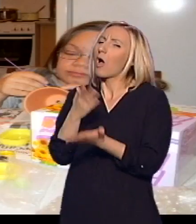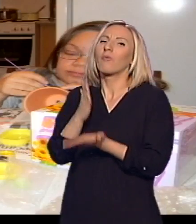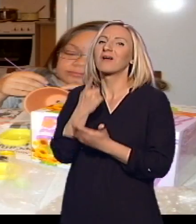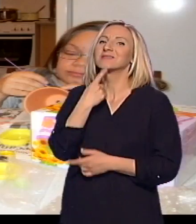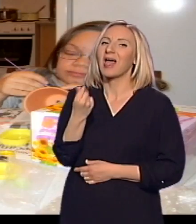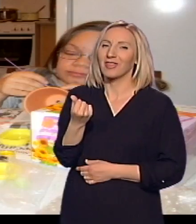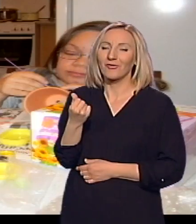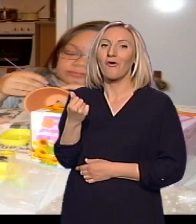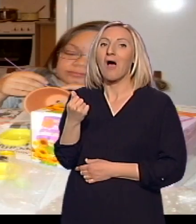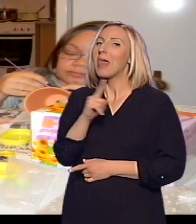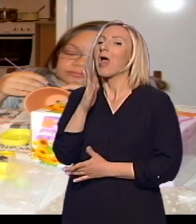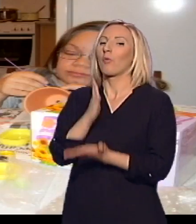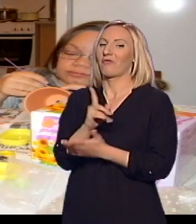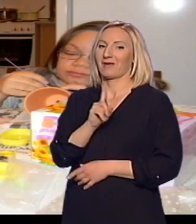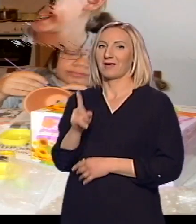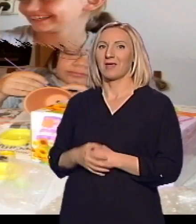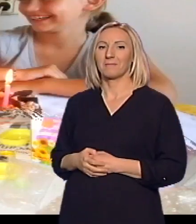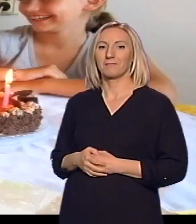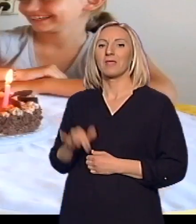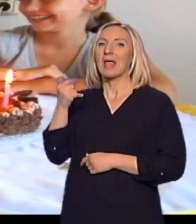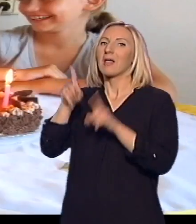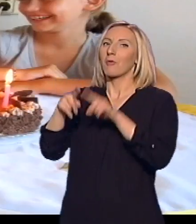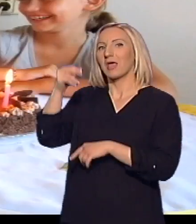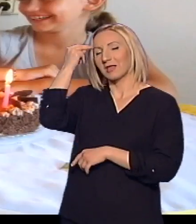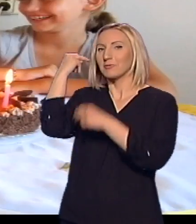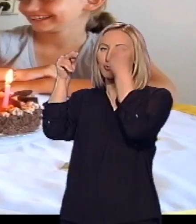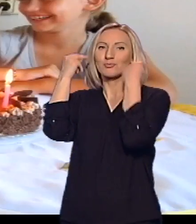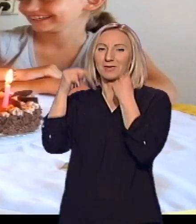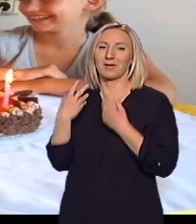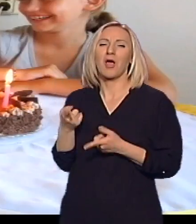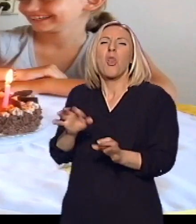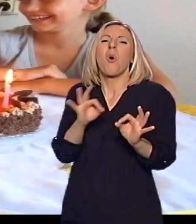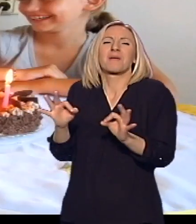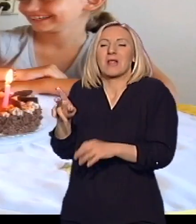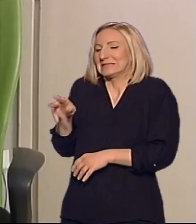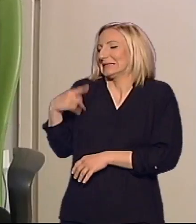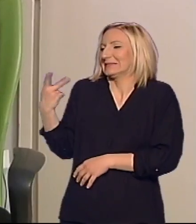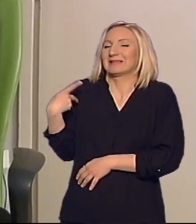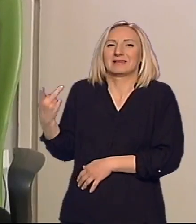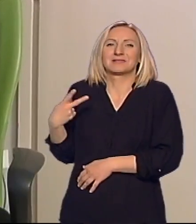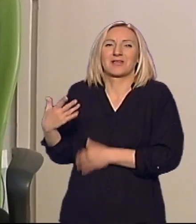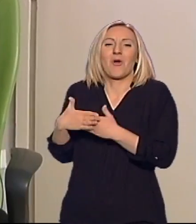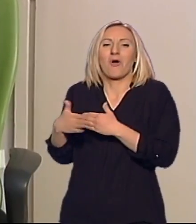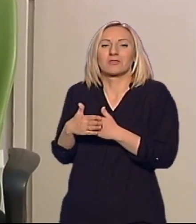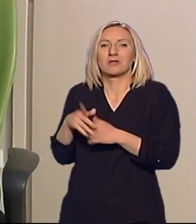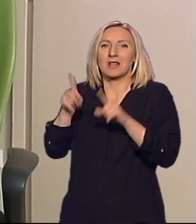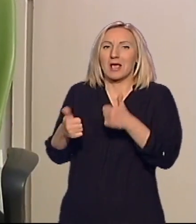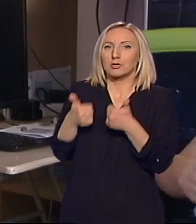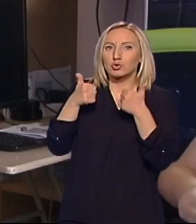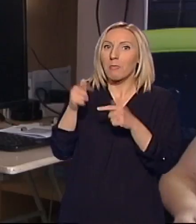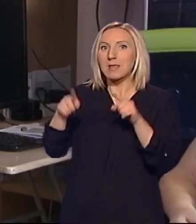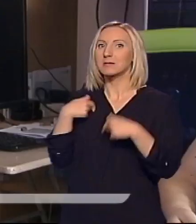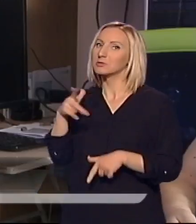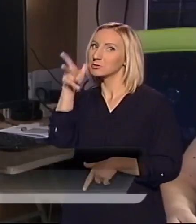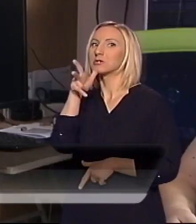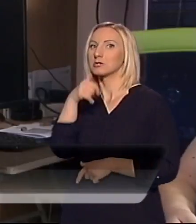ona mene šminka uglavnom, lošo me sad čuvi. To je normalan tesevinski odnost, nekad smo super, nekad da otkinemo jedan drugoj glavu.